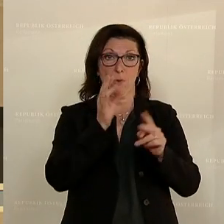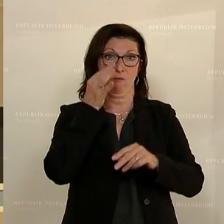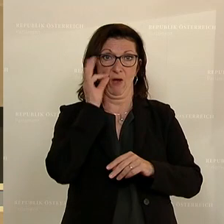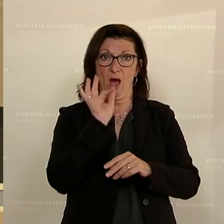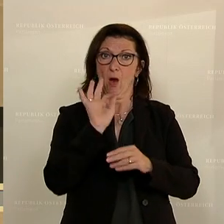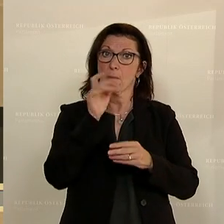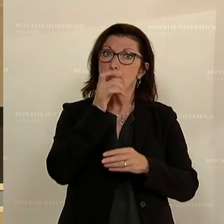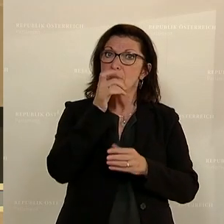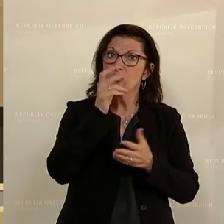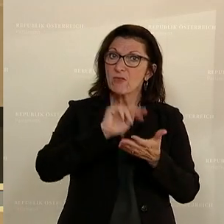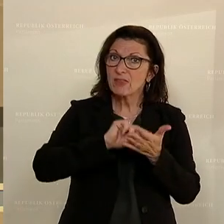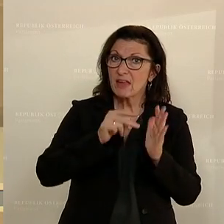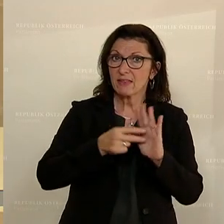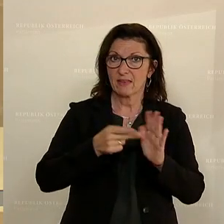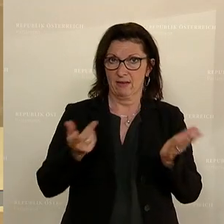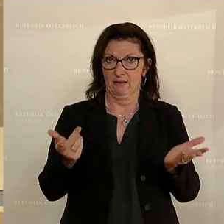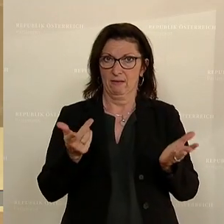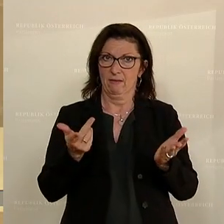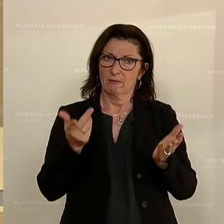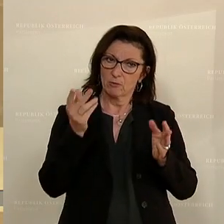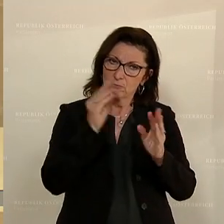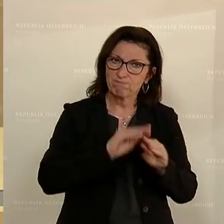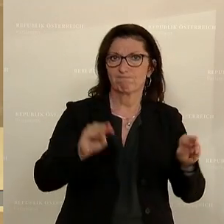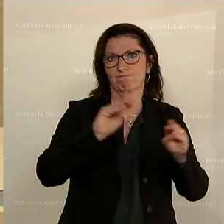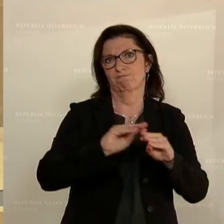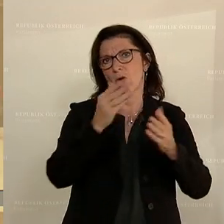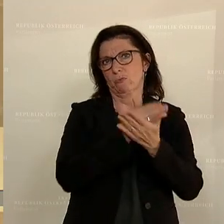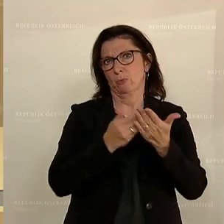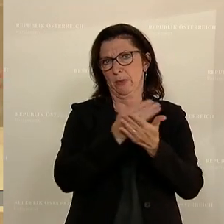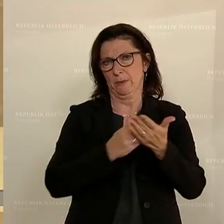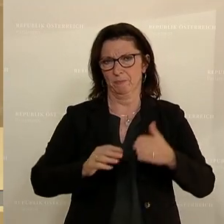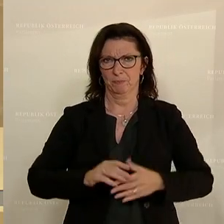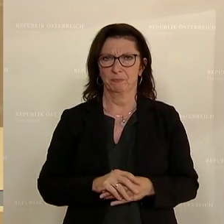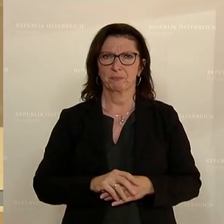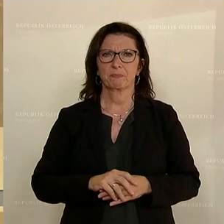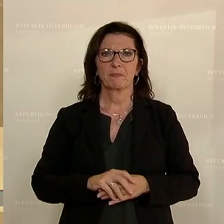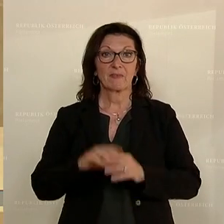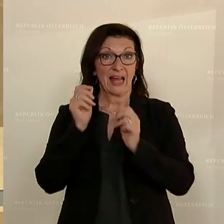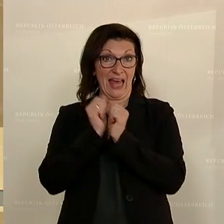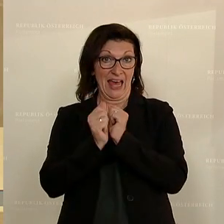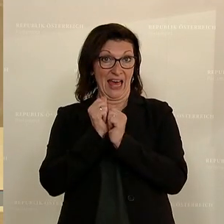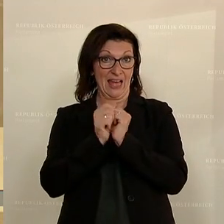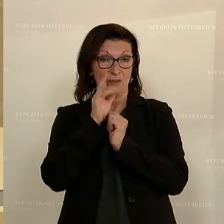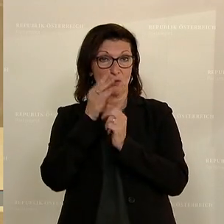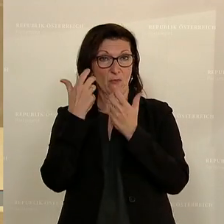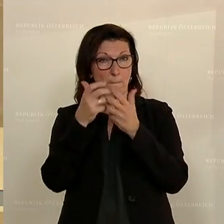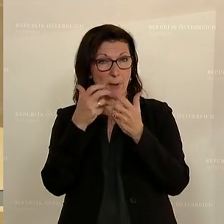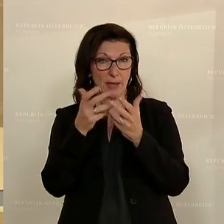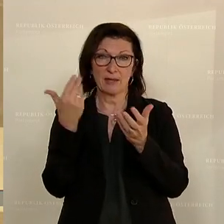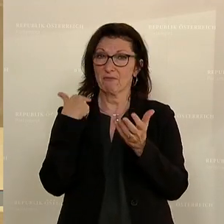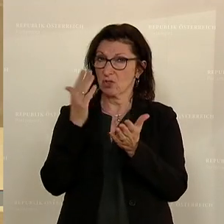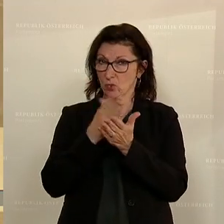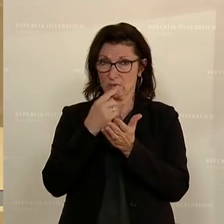einzuführen und ihnen diese Ausbildung zu ermöglichen. Zum Rechnungshofbericht selbst ist schon gesagt worden, die